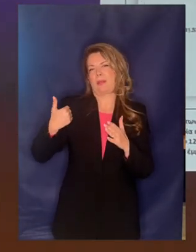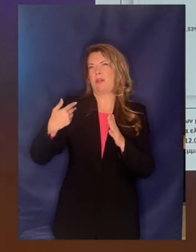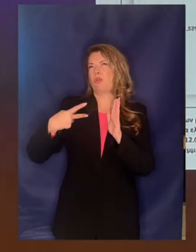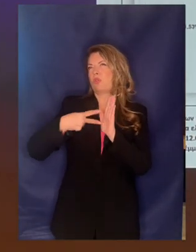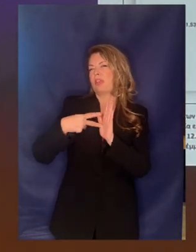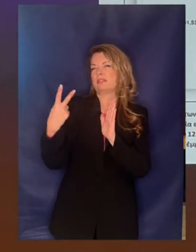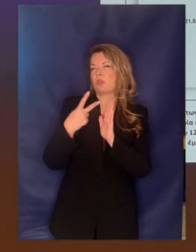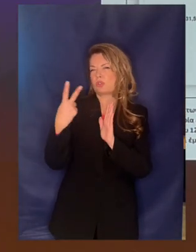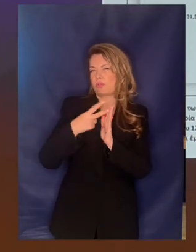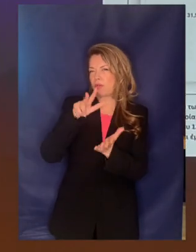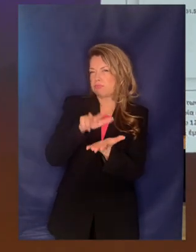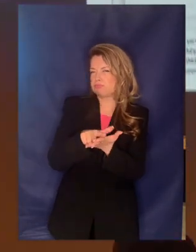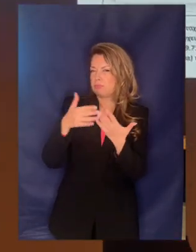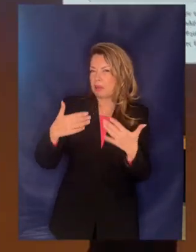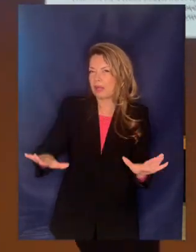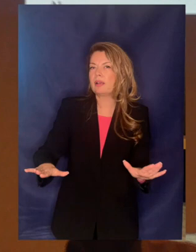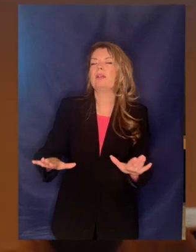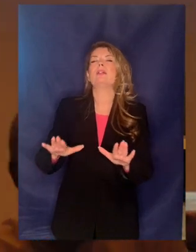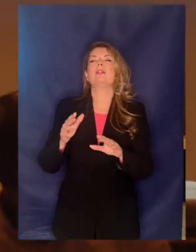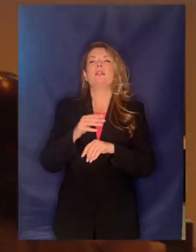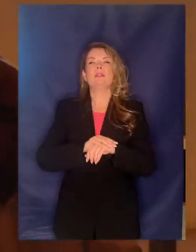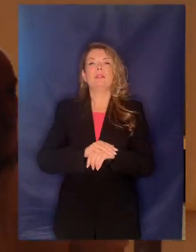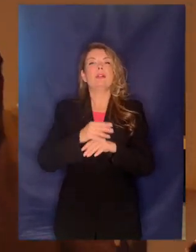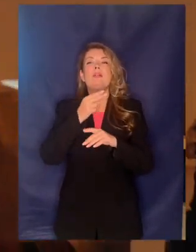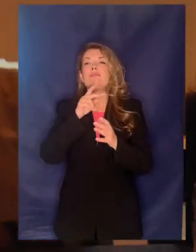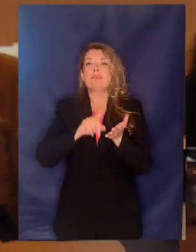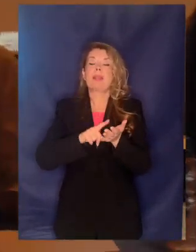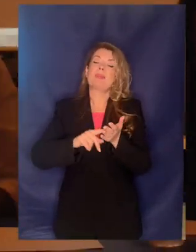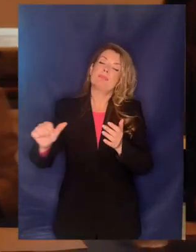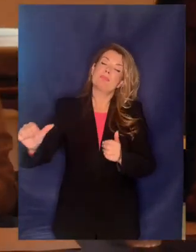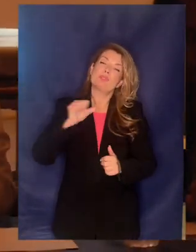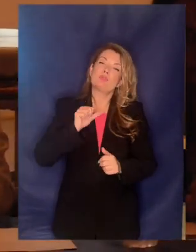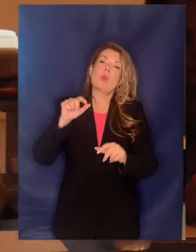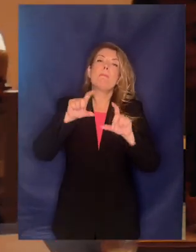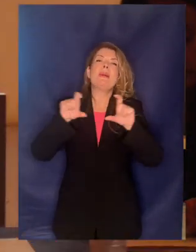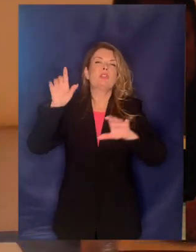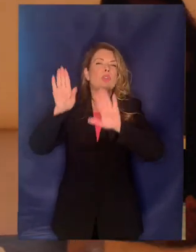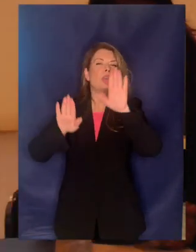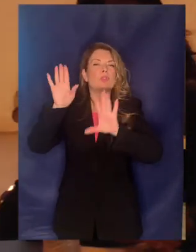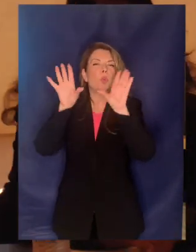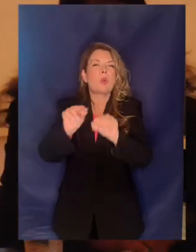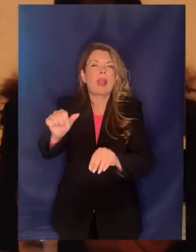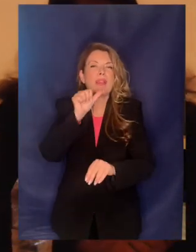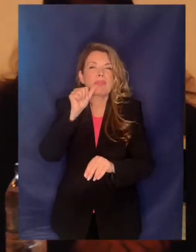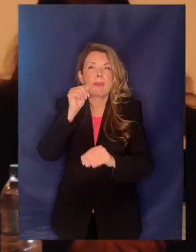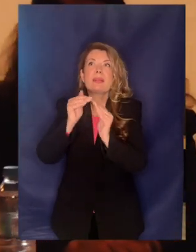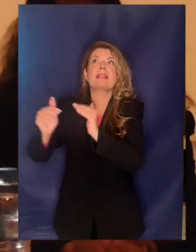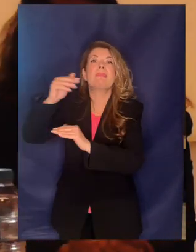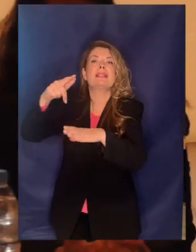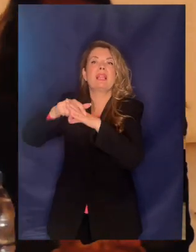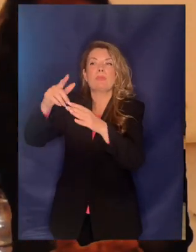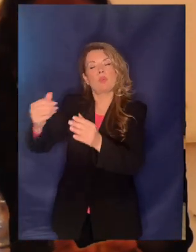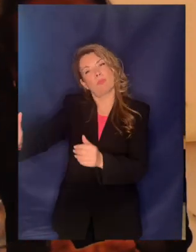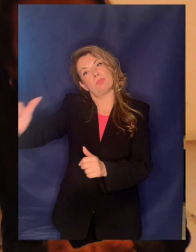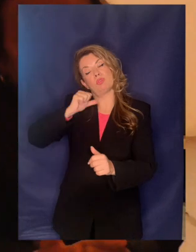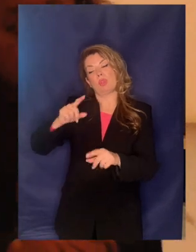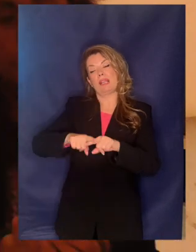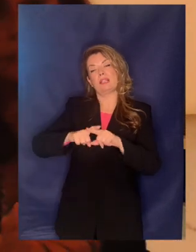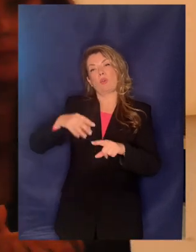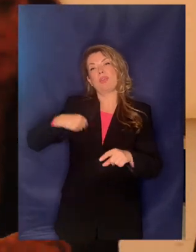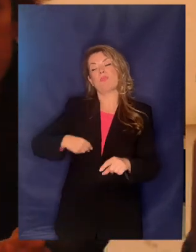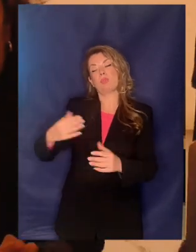2022 όπου πρέπει να επιστραφούν οι μετοχές να βγουν από το υπερταμείο και να επιστρέψουν στο δημόσιο